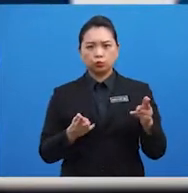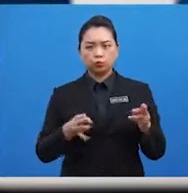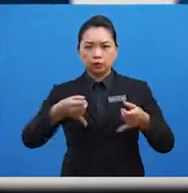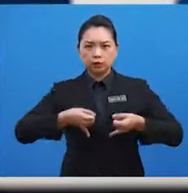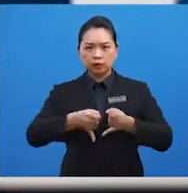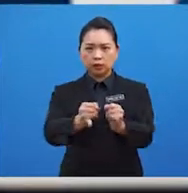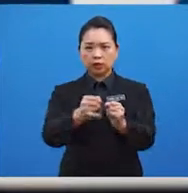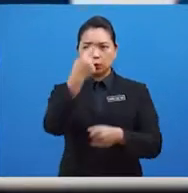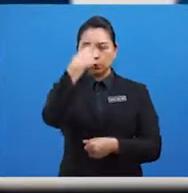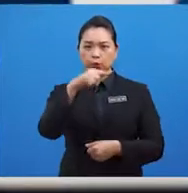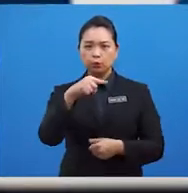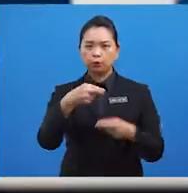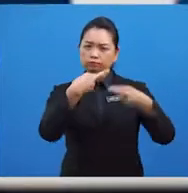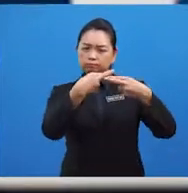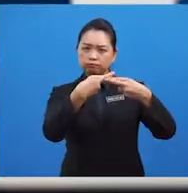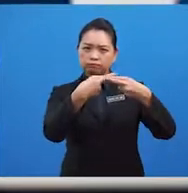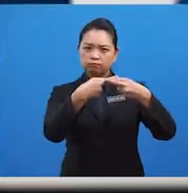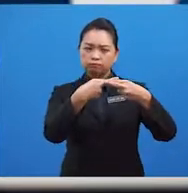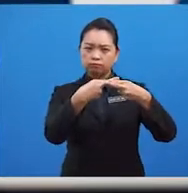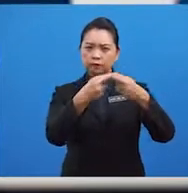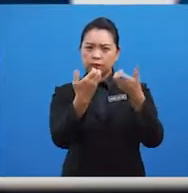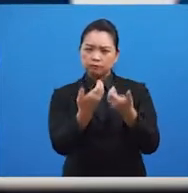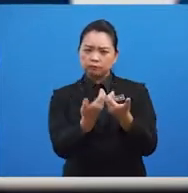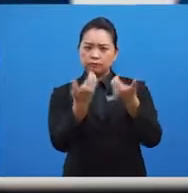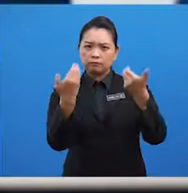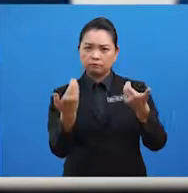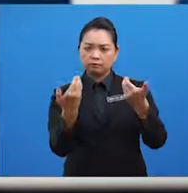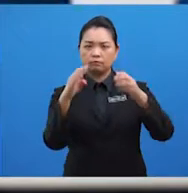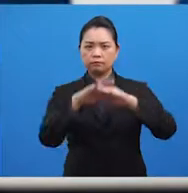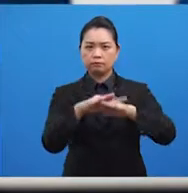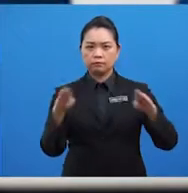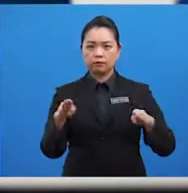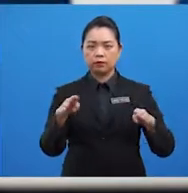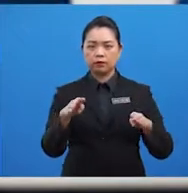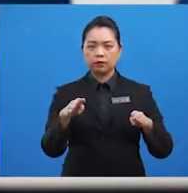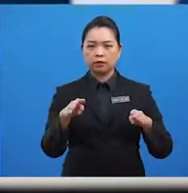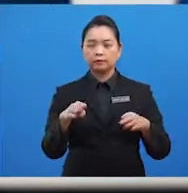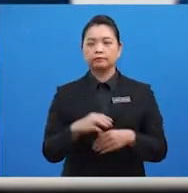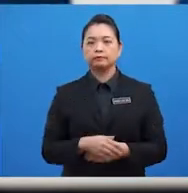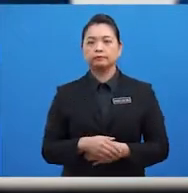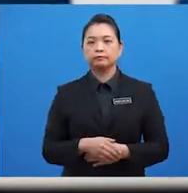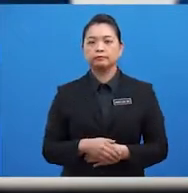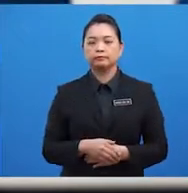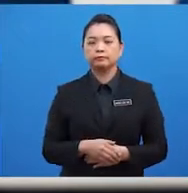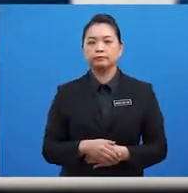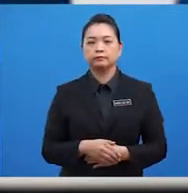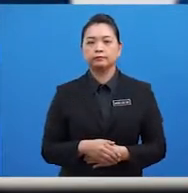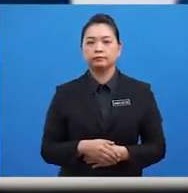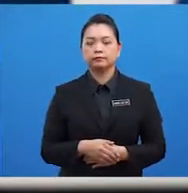dijalankan untuk merapatkan jurang perbezaan dalam kalangan komuniti ASEAN.